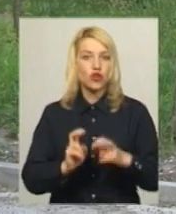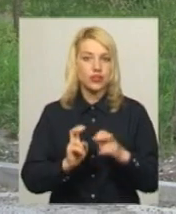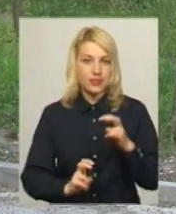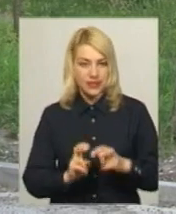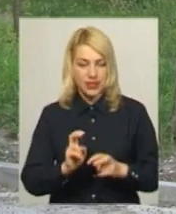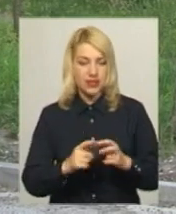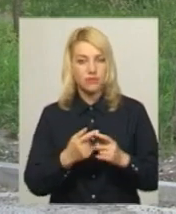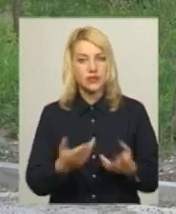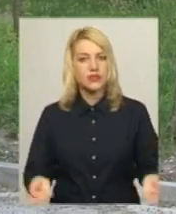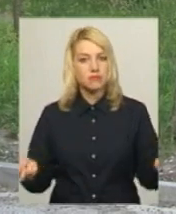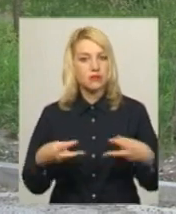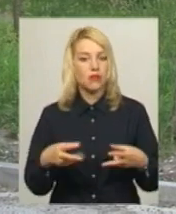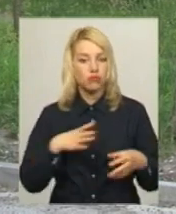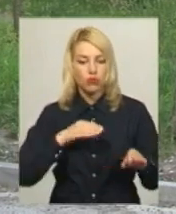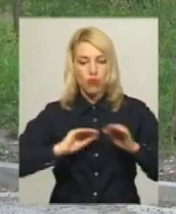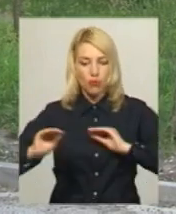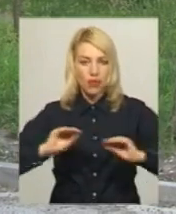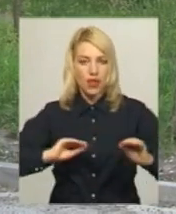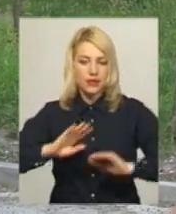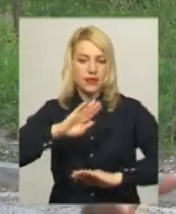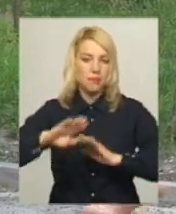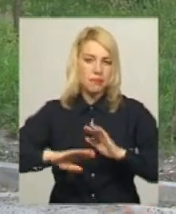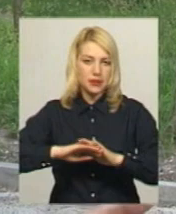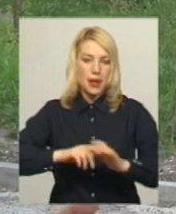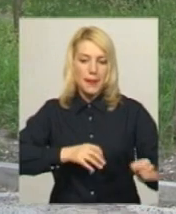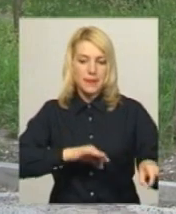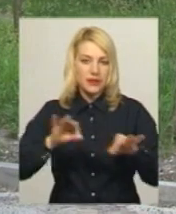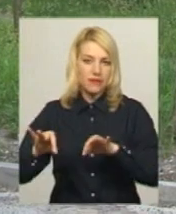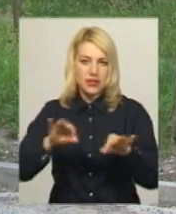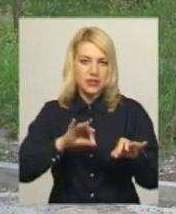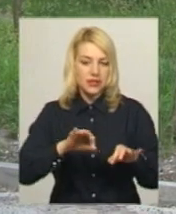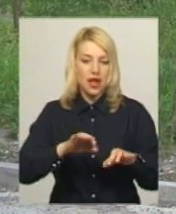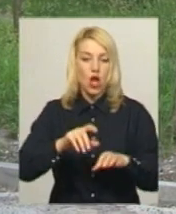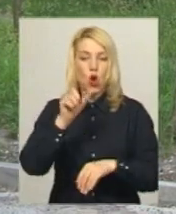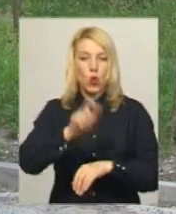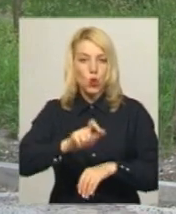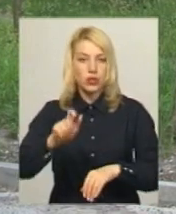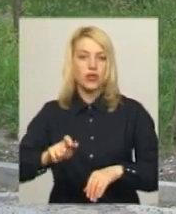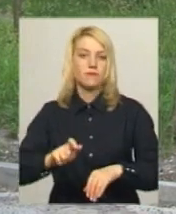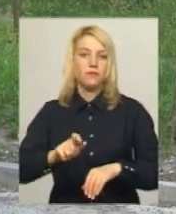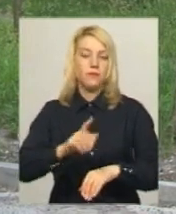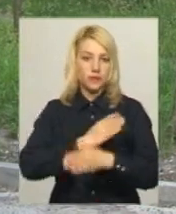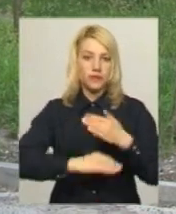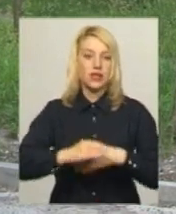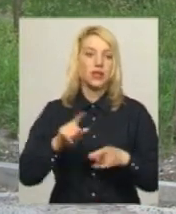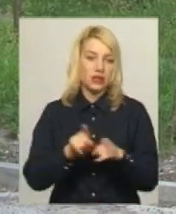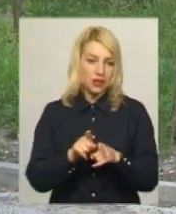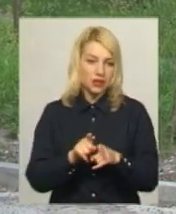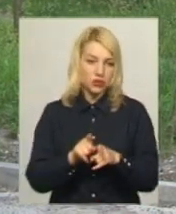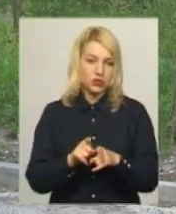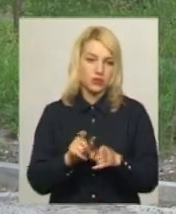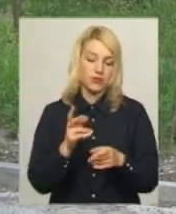вони спеціалізовані були обладнані саме під перевезення людей або дітей з обмеженими можливостями, а не є переробленими у нас